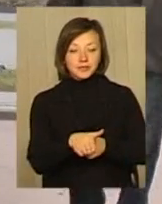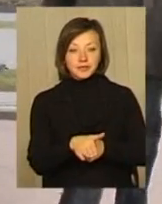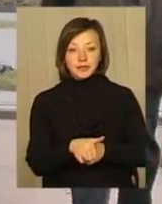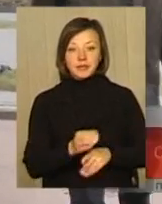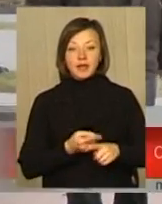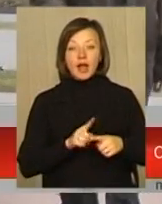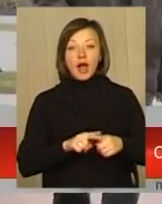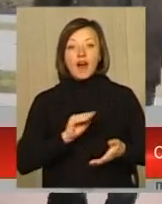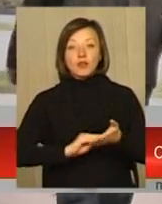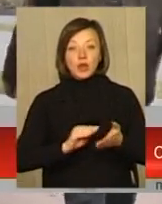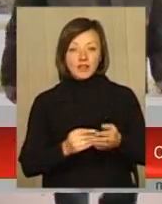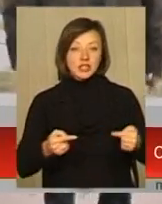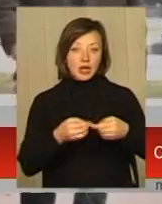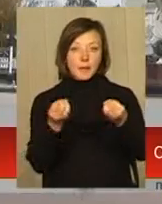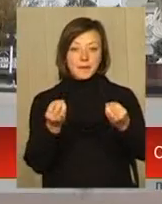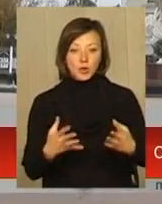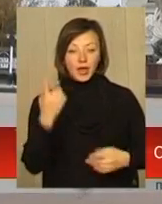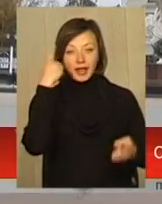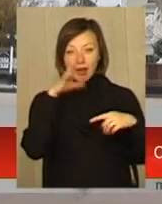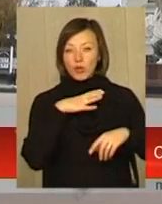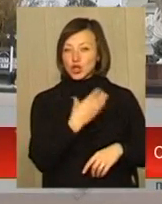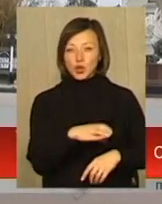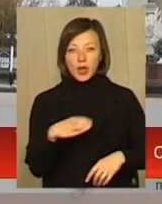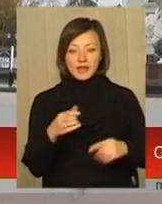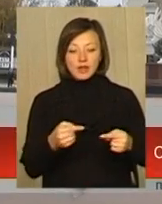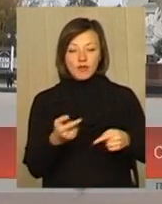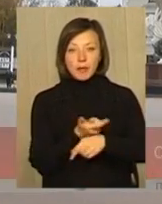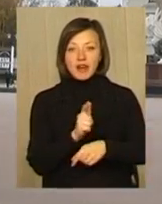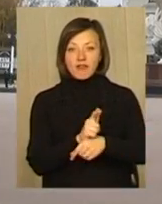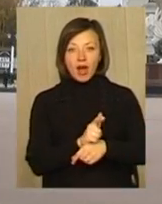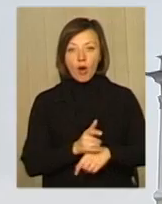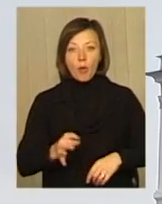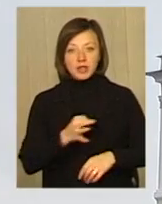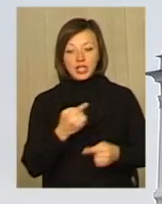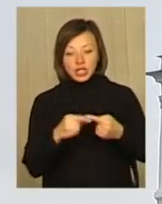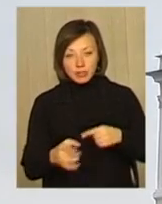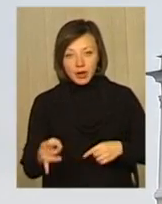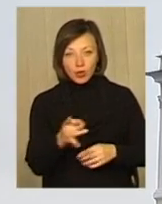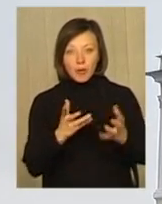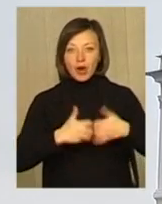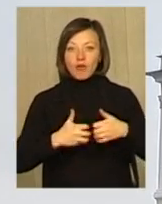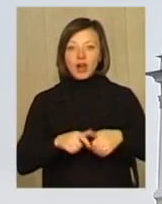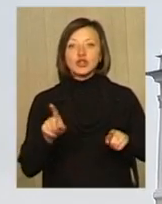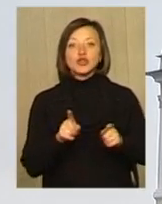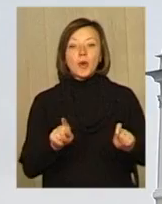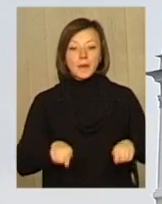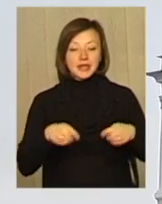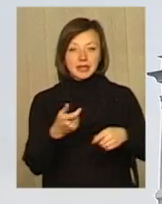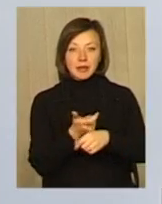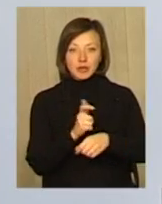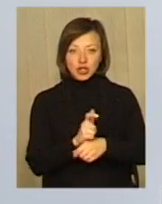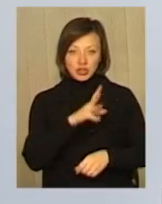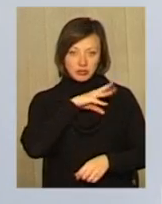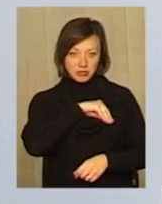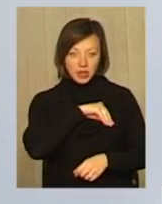стратегії автори визначали просто, хоча ідей було сотні. Встановили переваги Хмельниччини над іншими регіонами, прорахували, що принесе найбільше грошей і